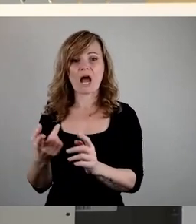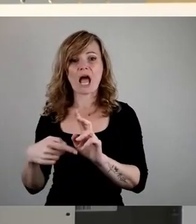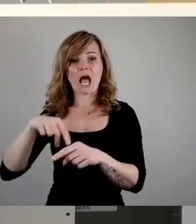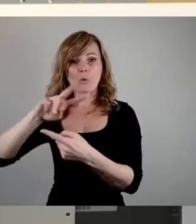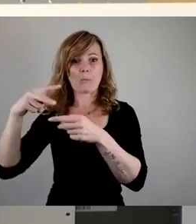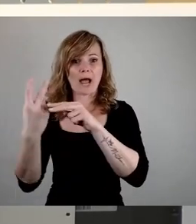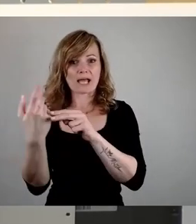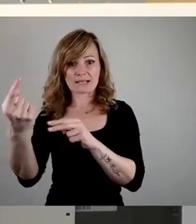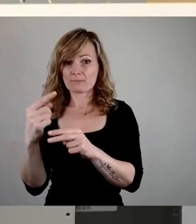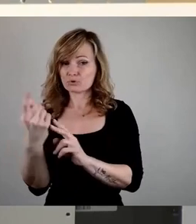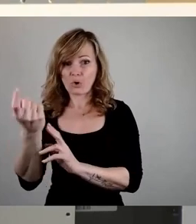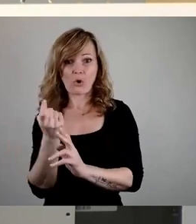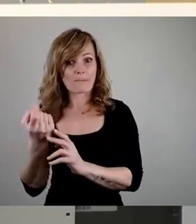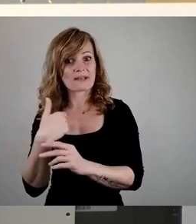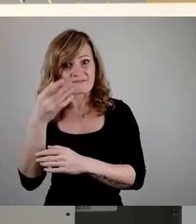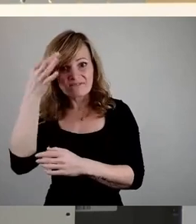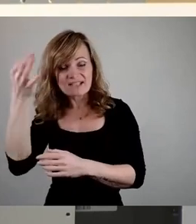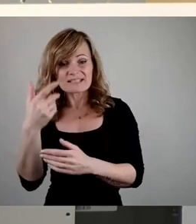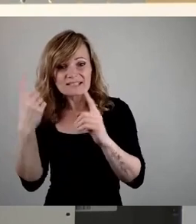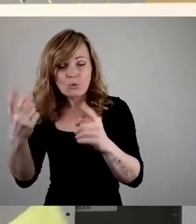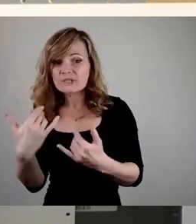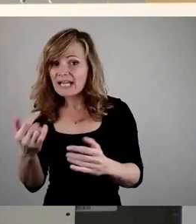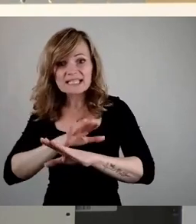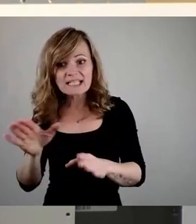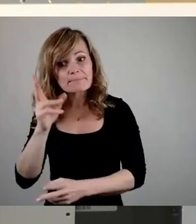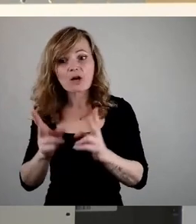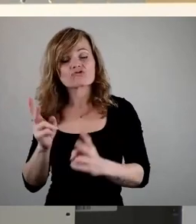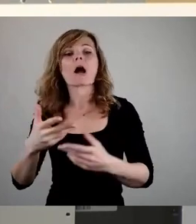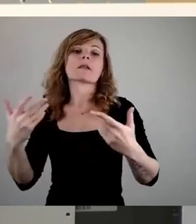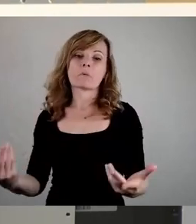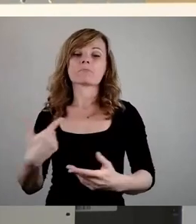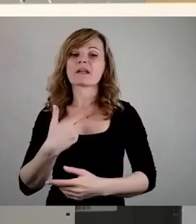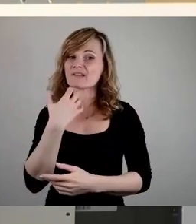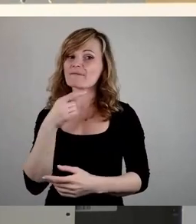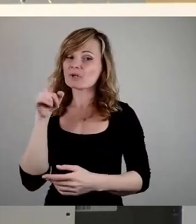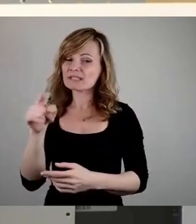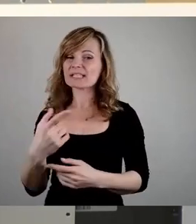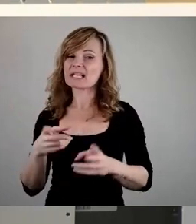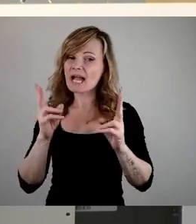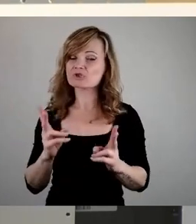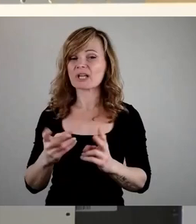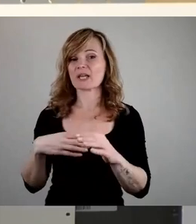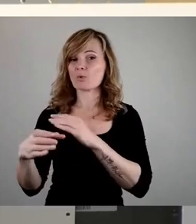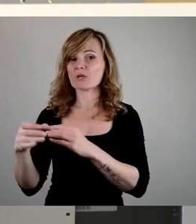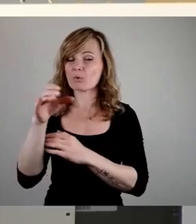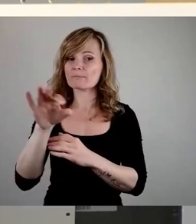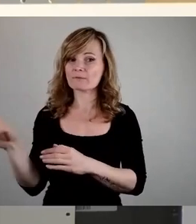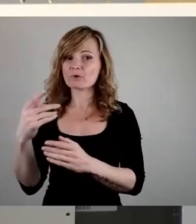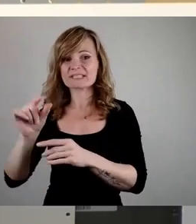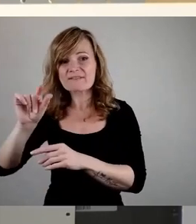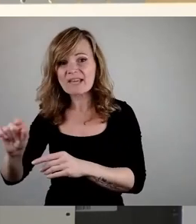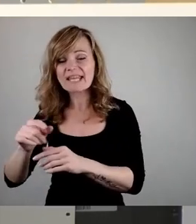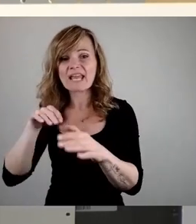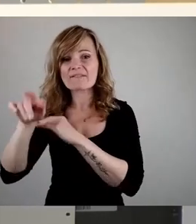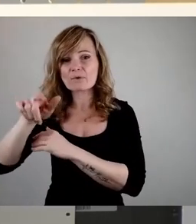muss unbedingt kommen. Das wollen Sie jetzt offensichtlich nicht mehr. Das ist schade. Wir wollen diese anständige Unterkunft dort für diese wenigen Geflüchteten